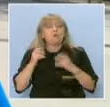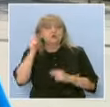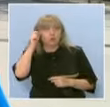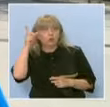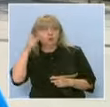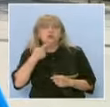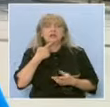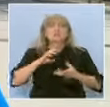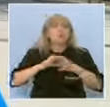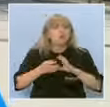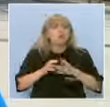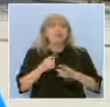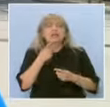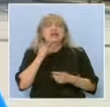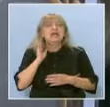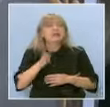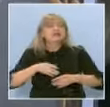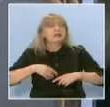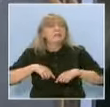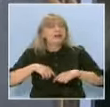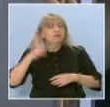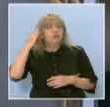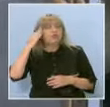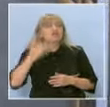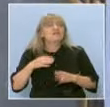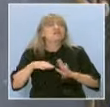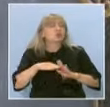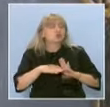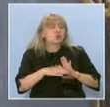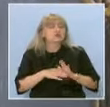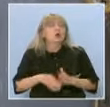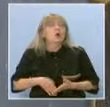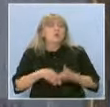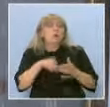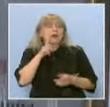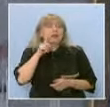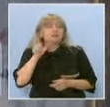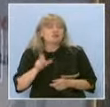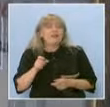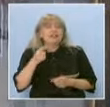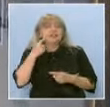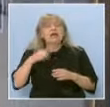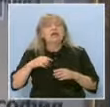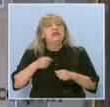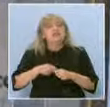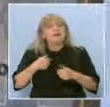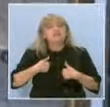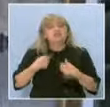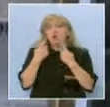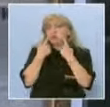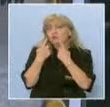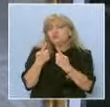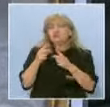политика също, за право, държавно устройство. Помага човек сам да си изграджи своето виждане за света и